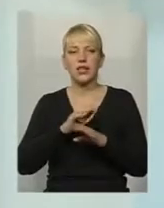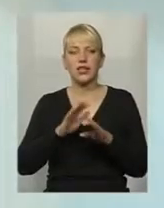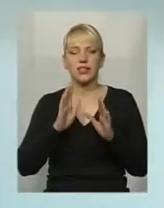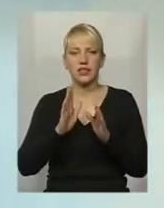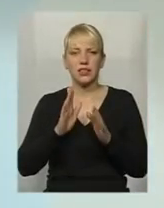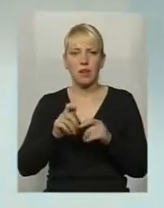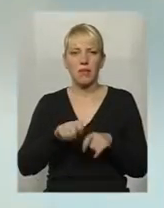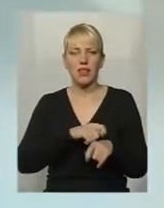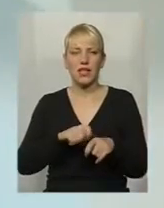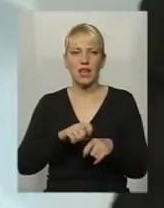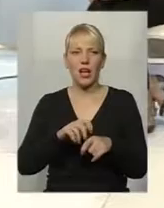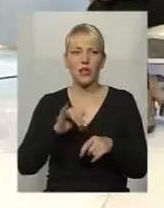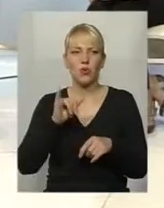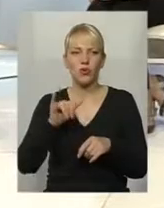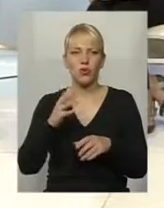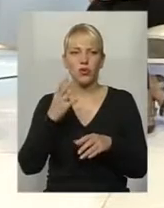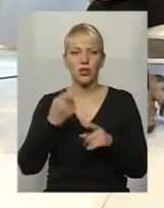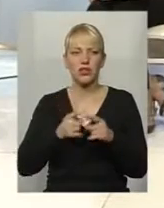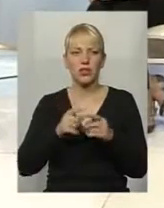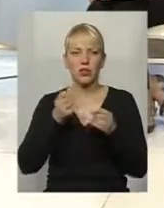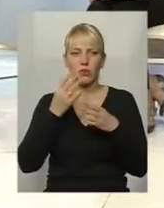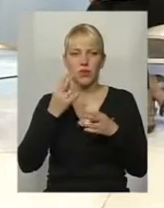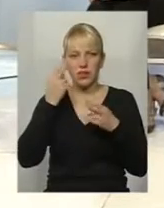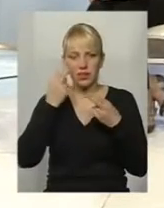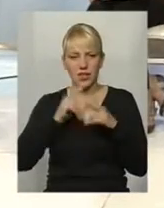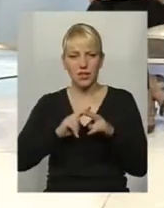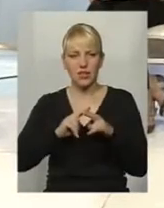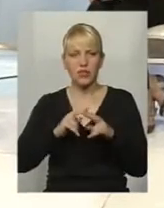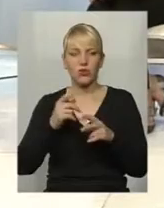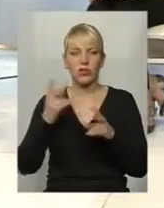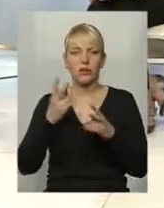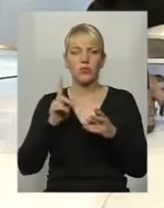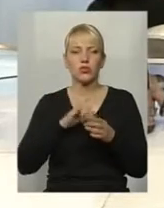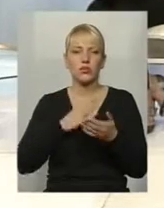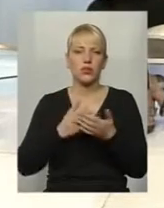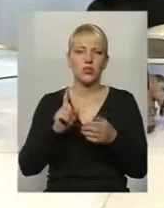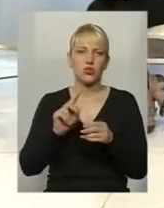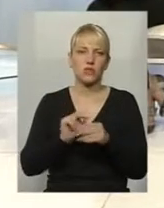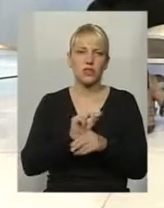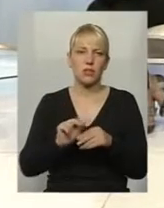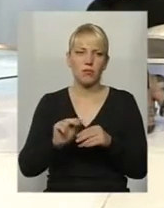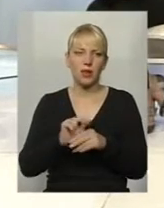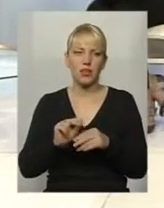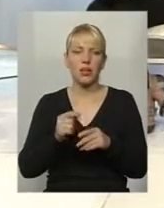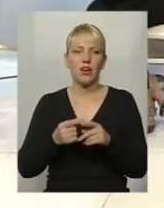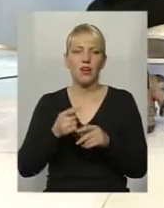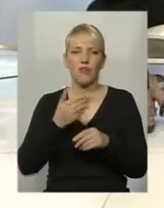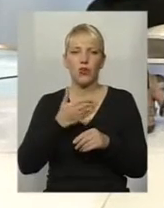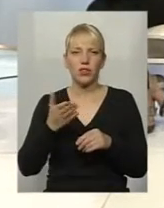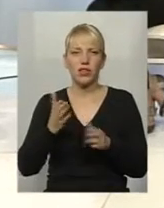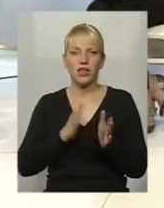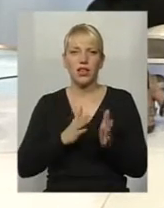матеріально, але це дуже добре в нього оргтехніку. Якщо потрібно щось відремонтувати, він налагодив